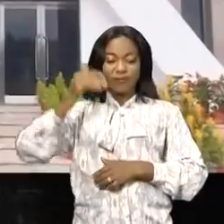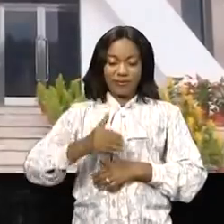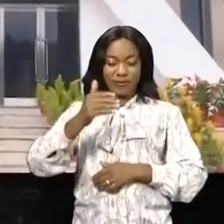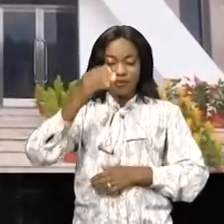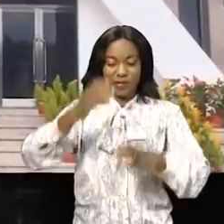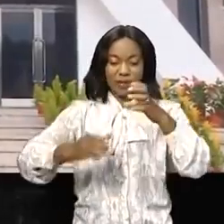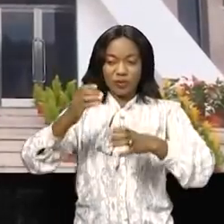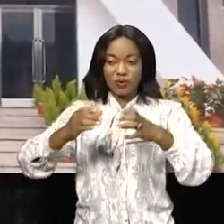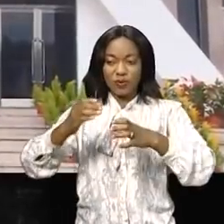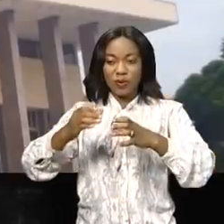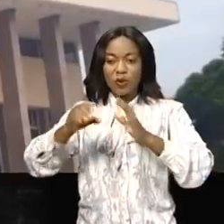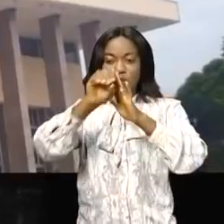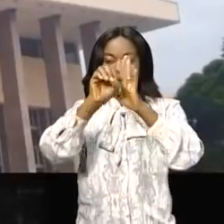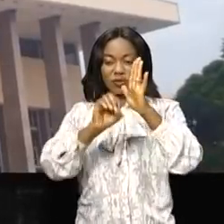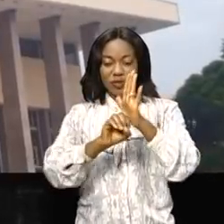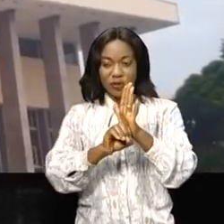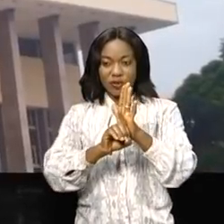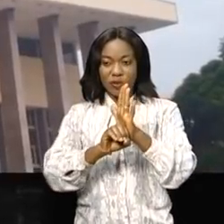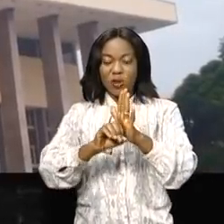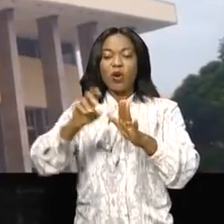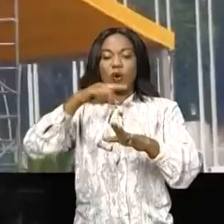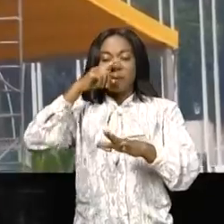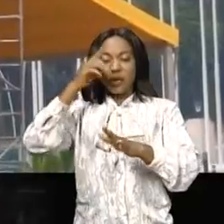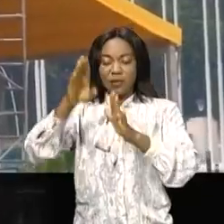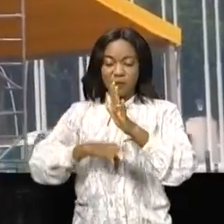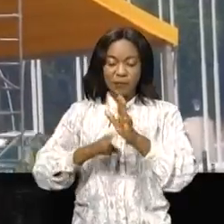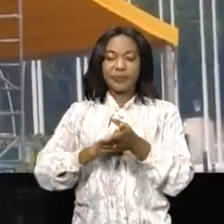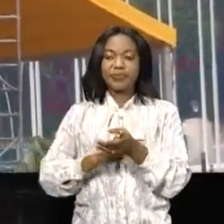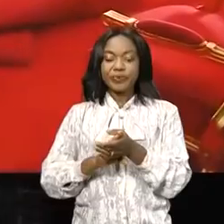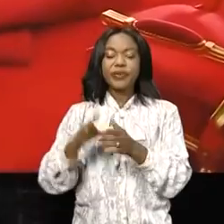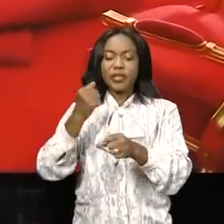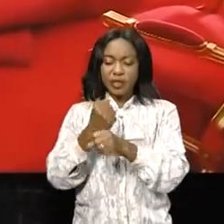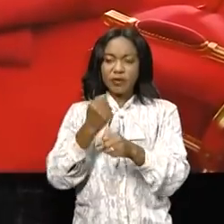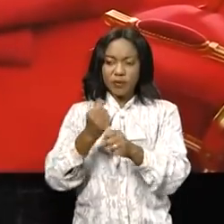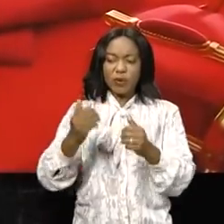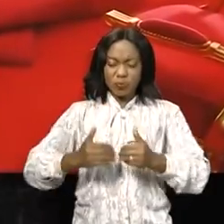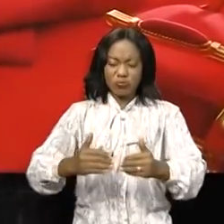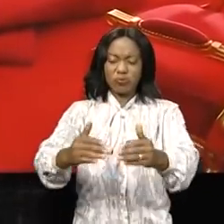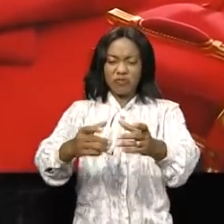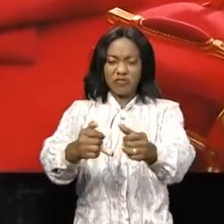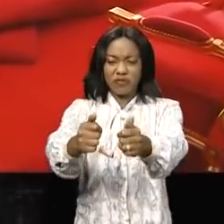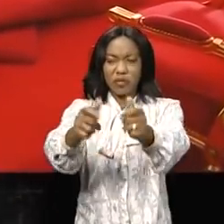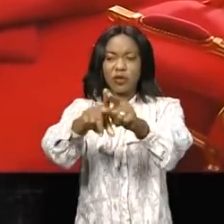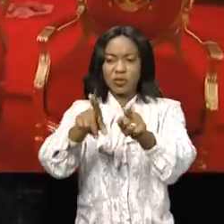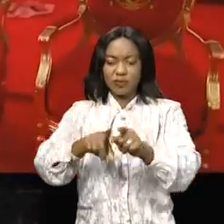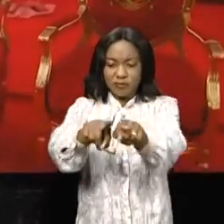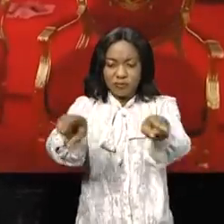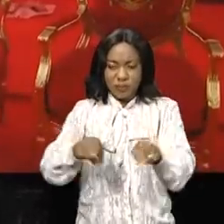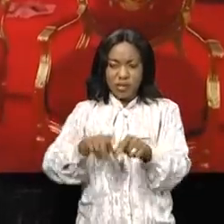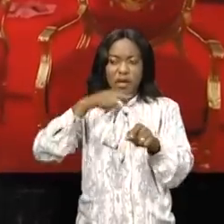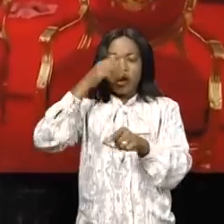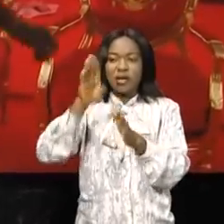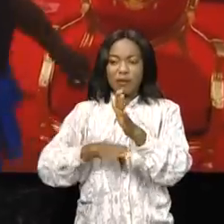constitutionnelle au palais de congrès. Sur place, les travaux s'accélèrent. Le siège du Parlement est en train de